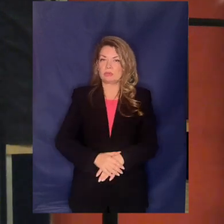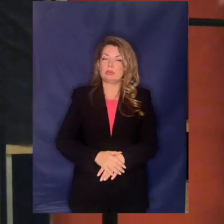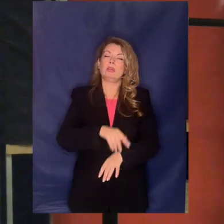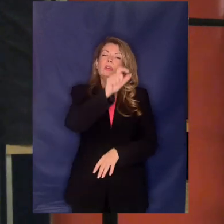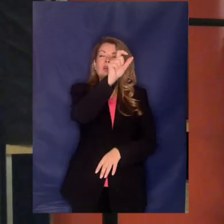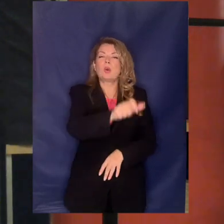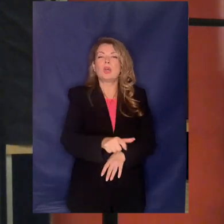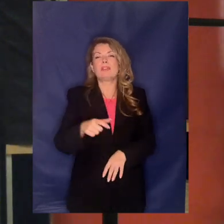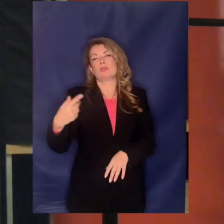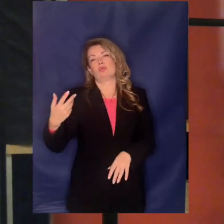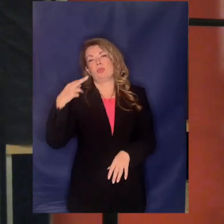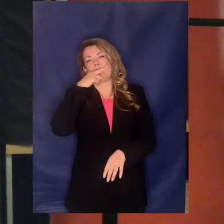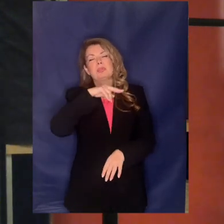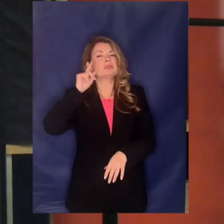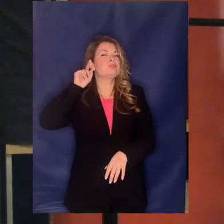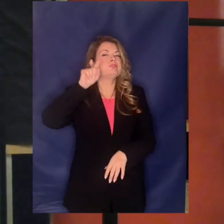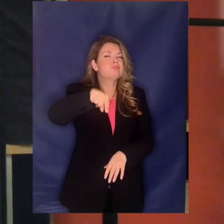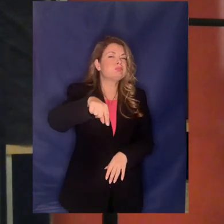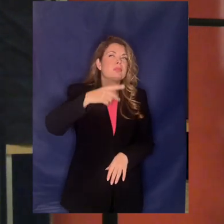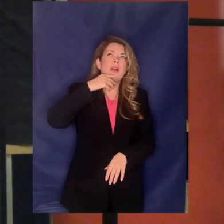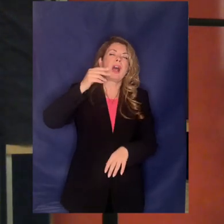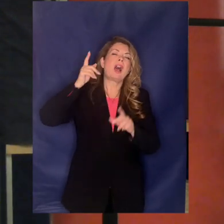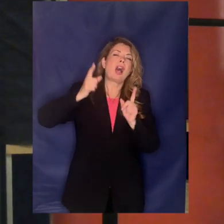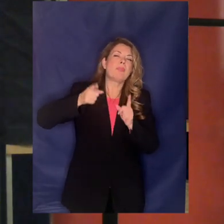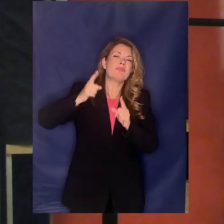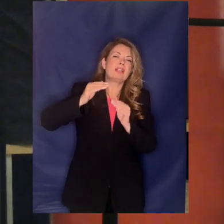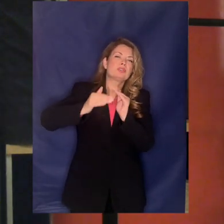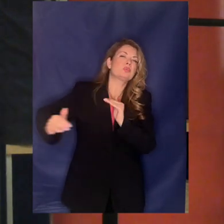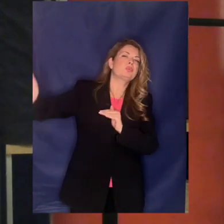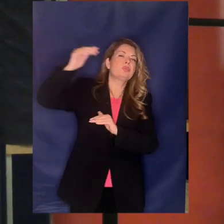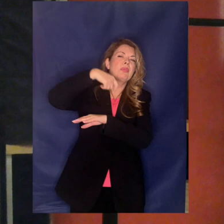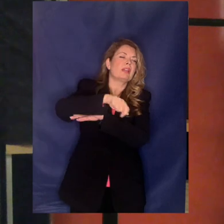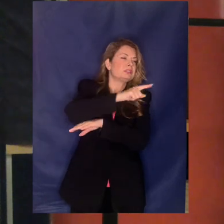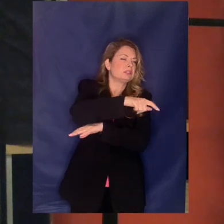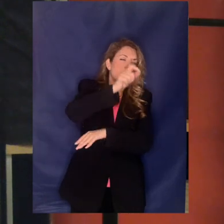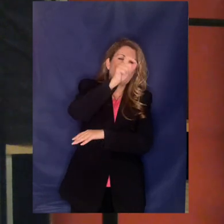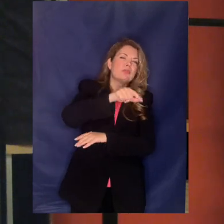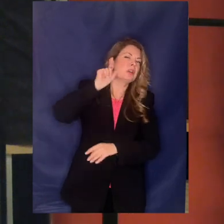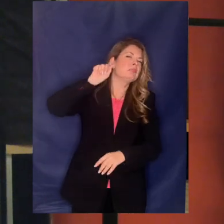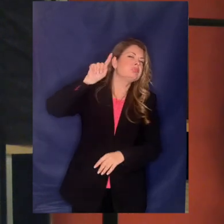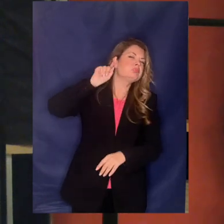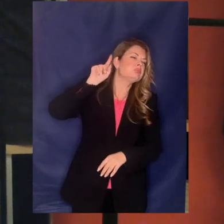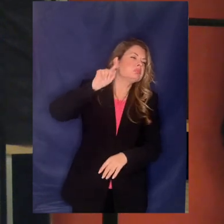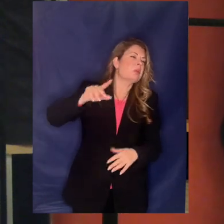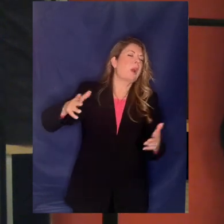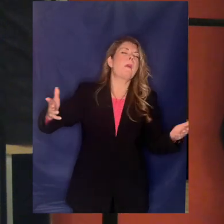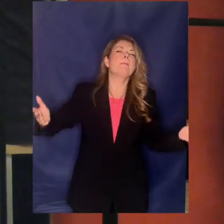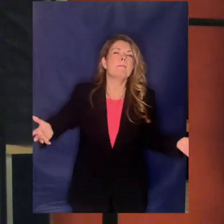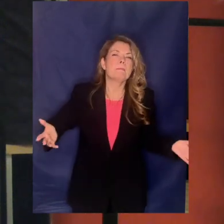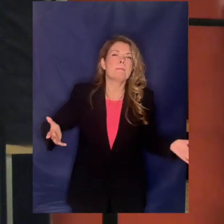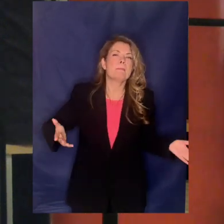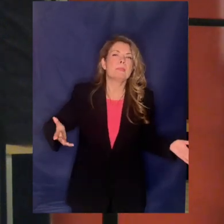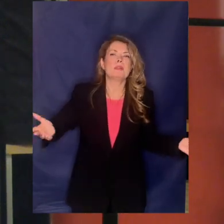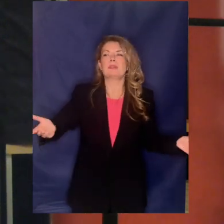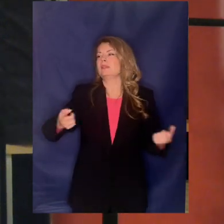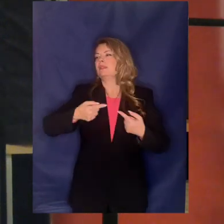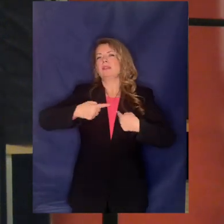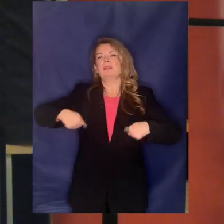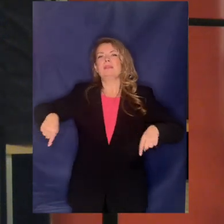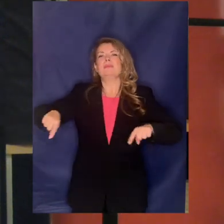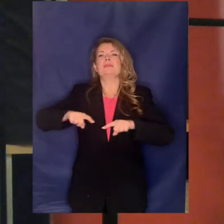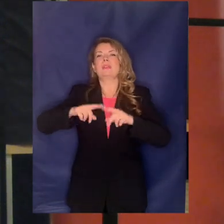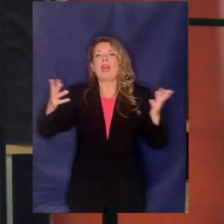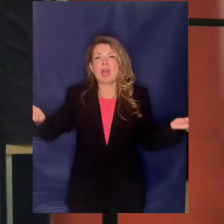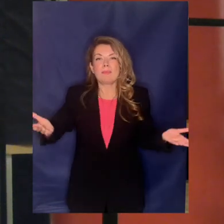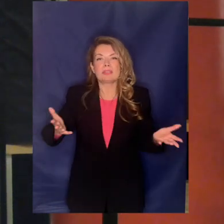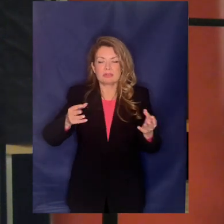διαφορία προς το Συμβούλιο της Επικρατείας που ακούσατε πάλι αδιάφορο για εμάς που τρέμουμε όταν ανοίγουμε